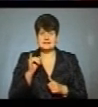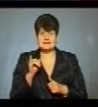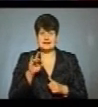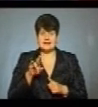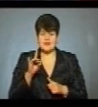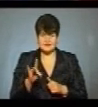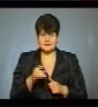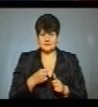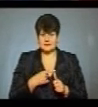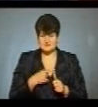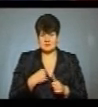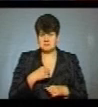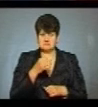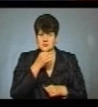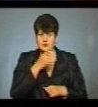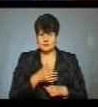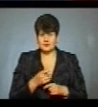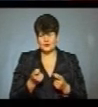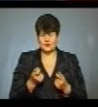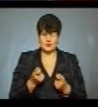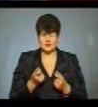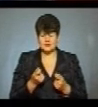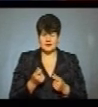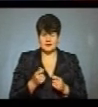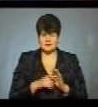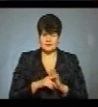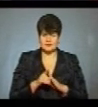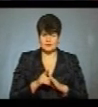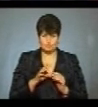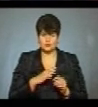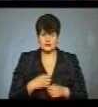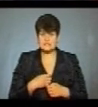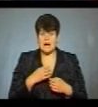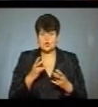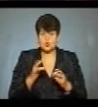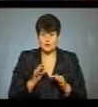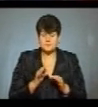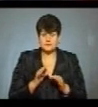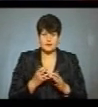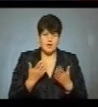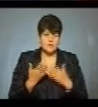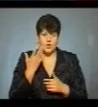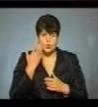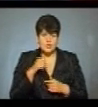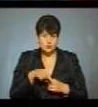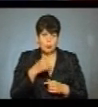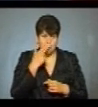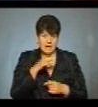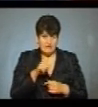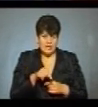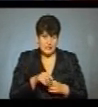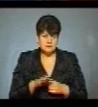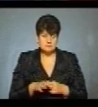Мені подобалось, хоч на перший раз трохи так було страшно. Але коли я вже тут привик,